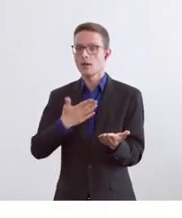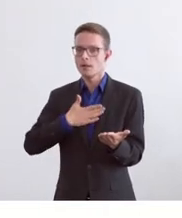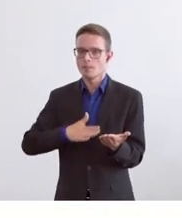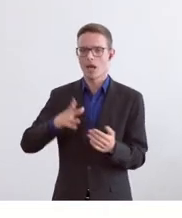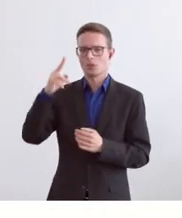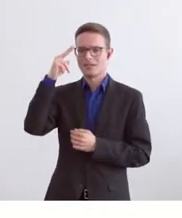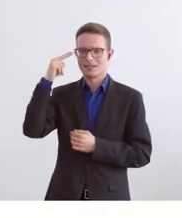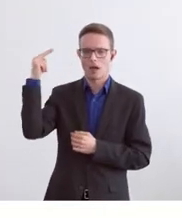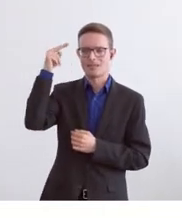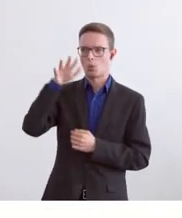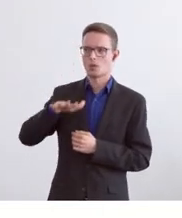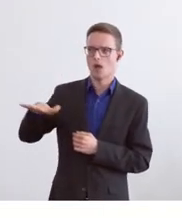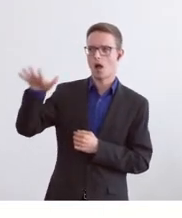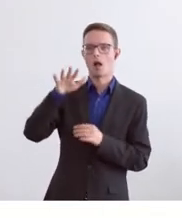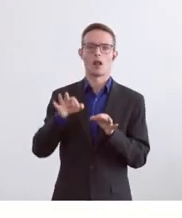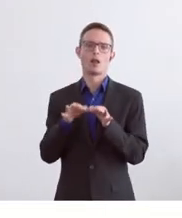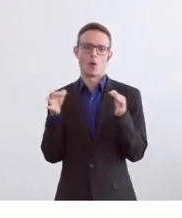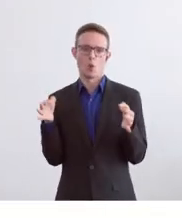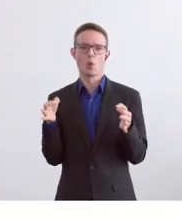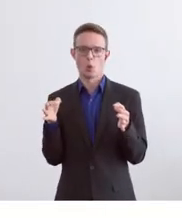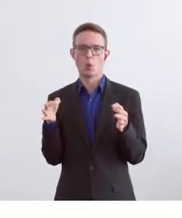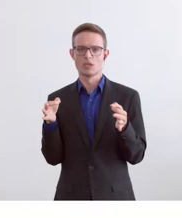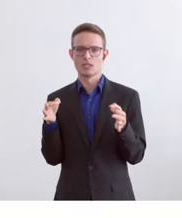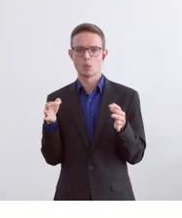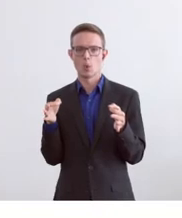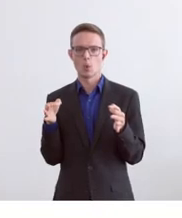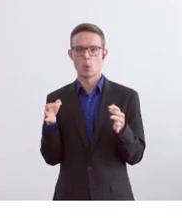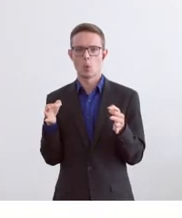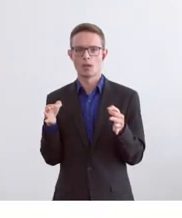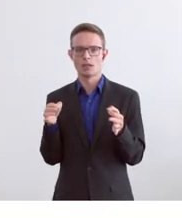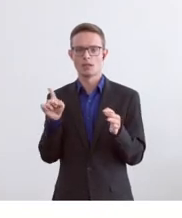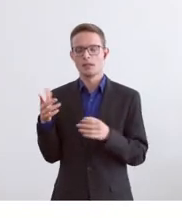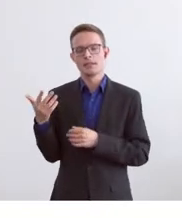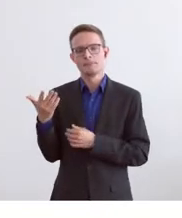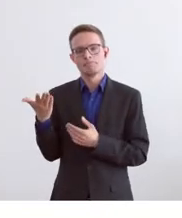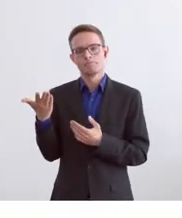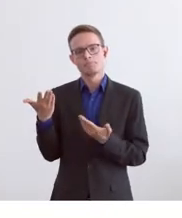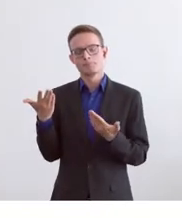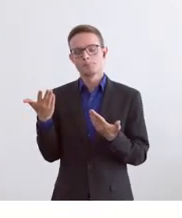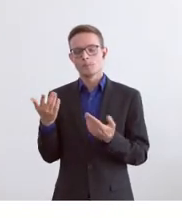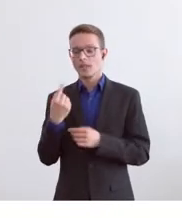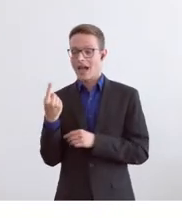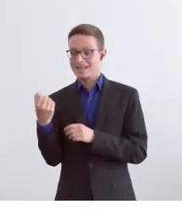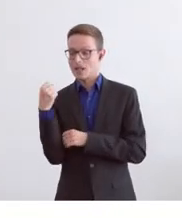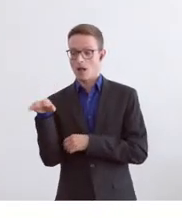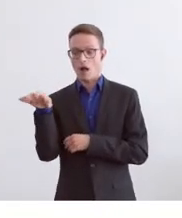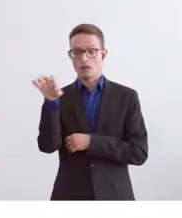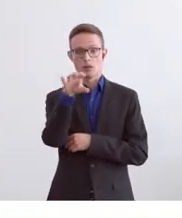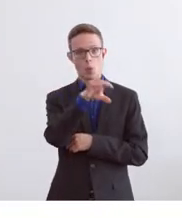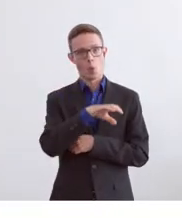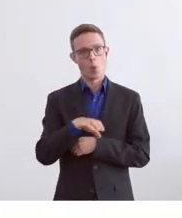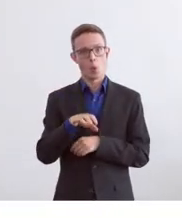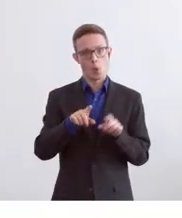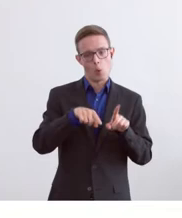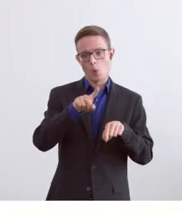angesagt ist. So eine gerade getroffen wurde. Ich die Disparitäten zwischen den einzelnen Kantonen sehr, sehr